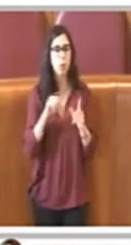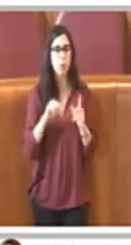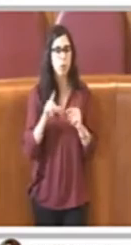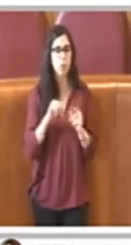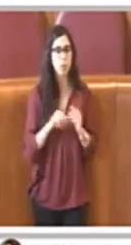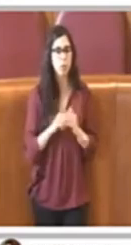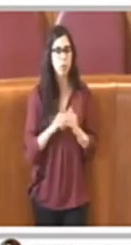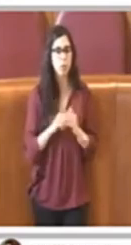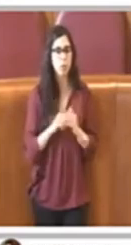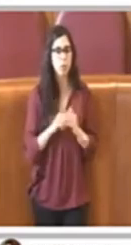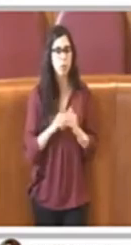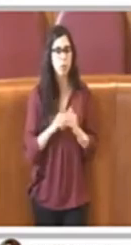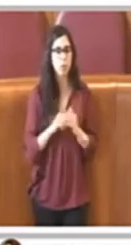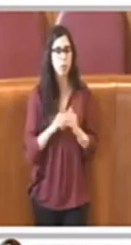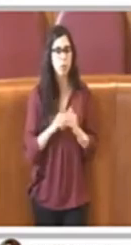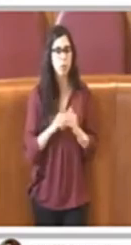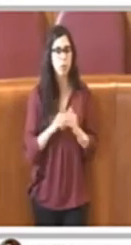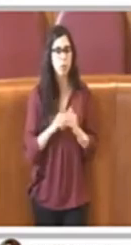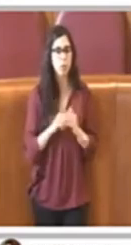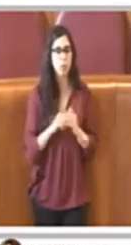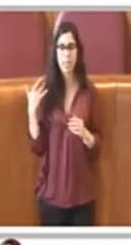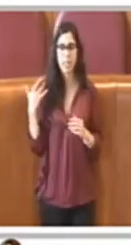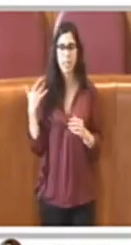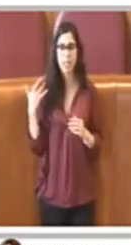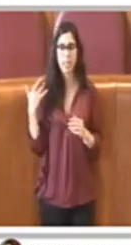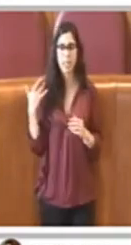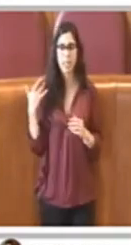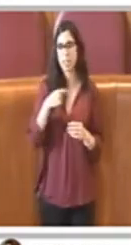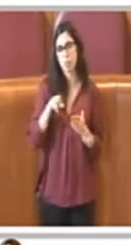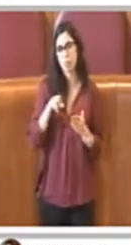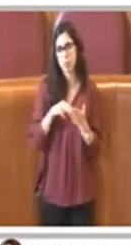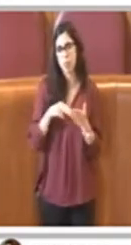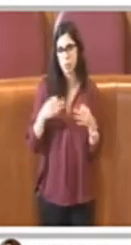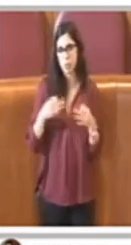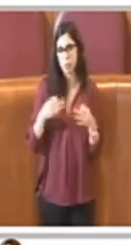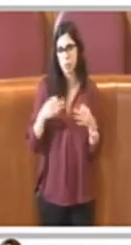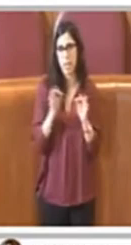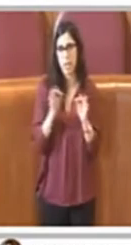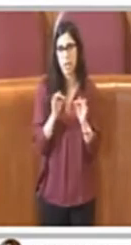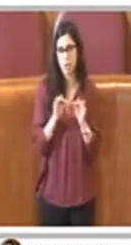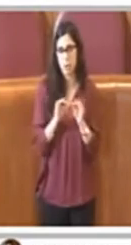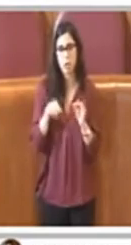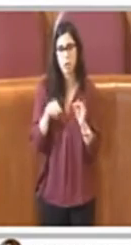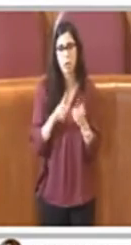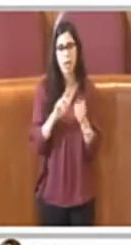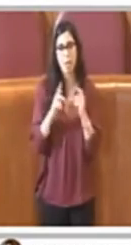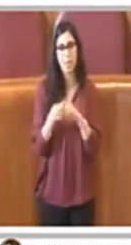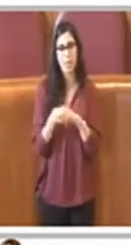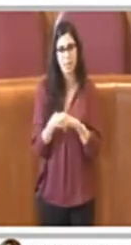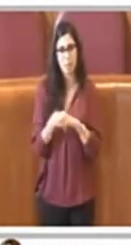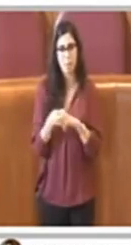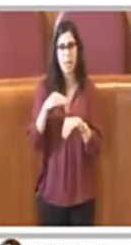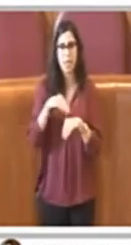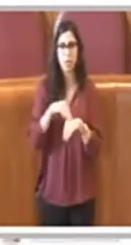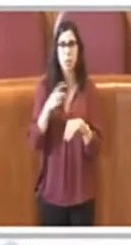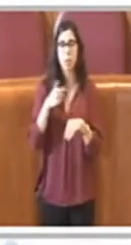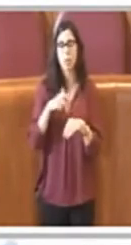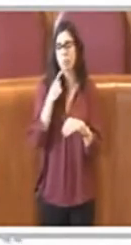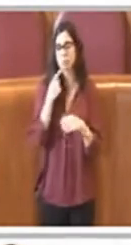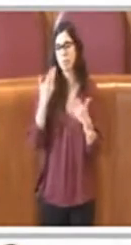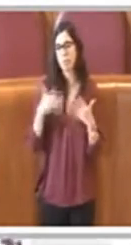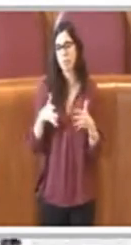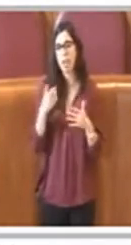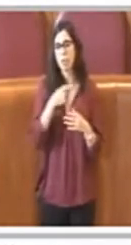Sì, grazie Presidente. Allora voteremo sicuramente favorevolmente questo emendamento, perché come abbiamo detto noi riteniamo